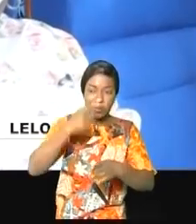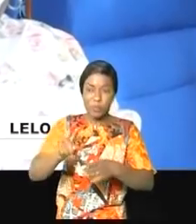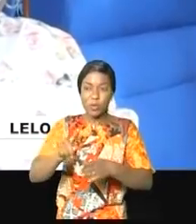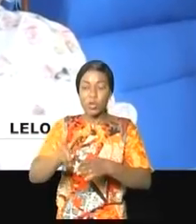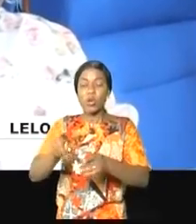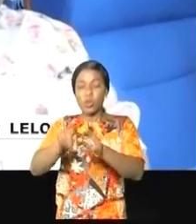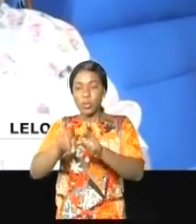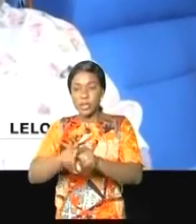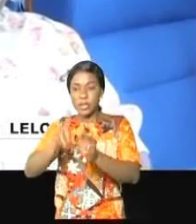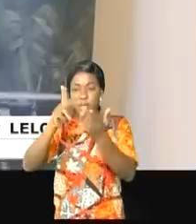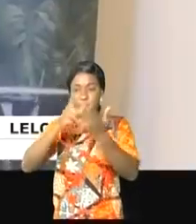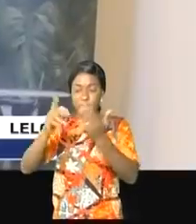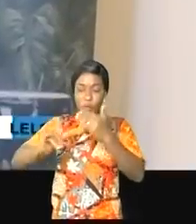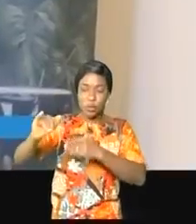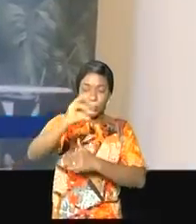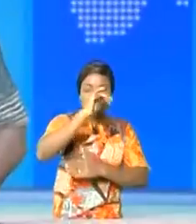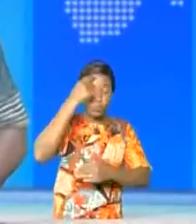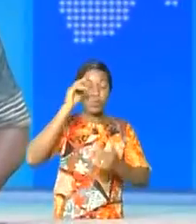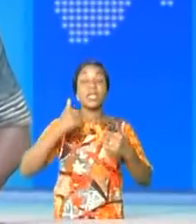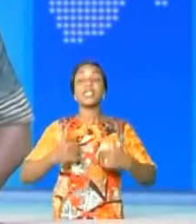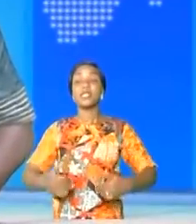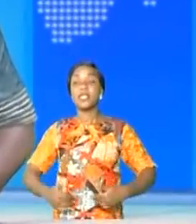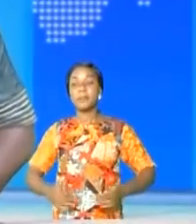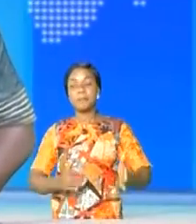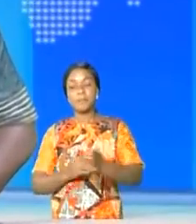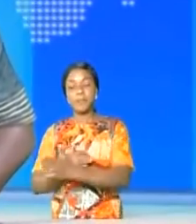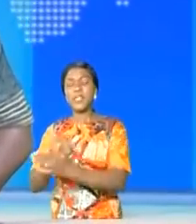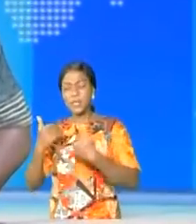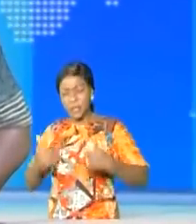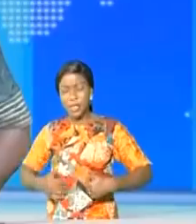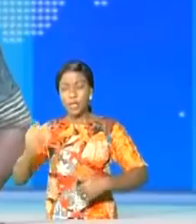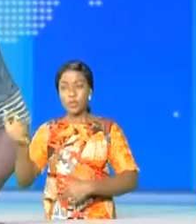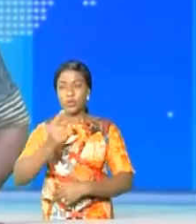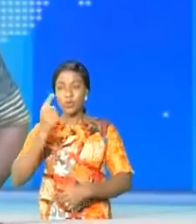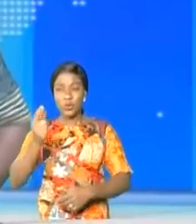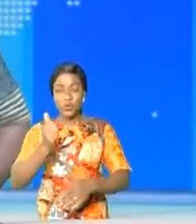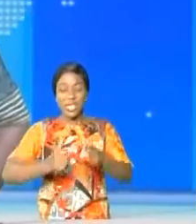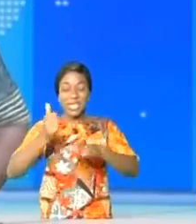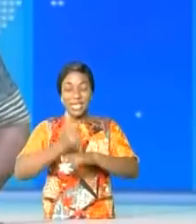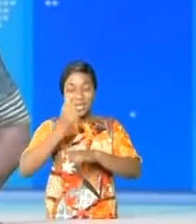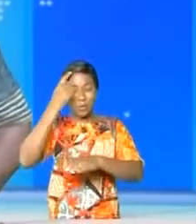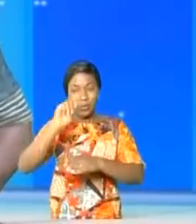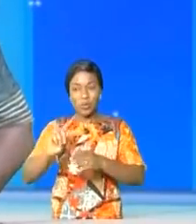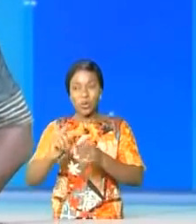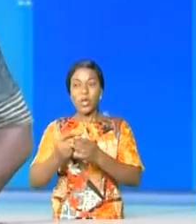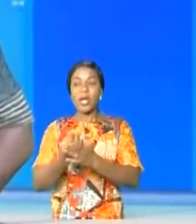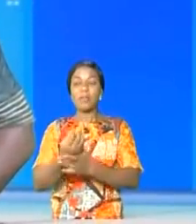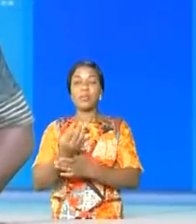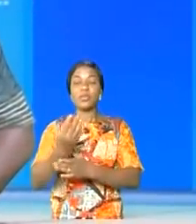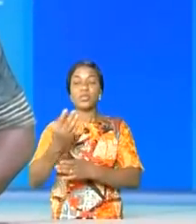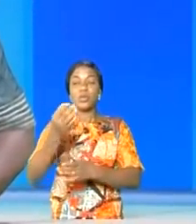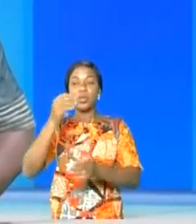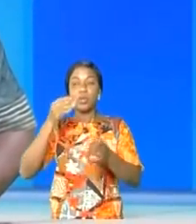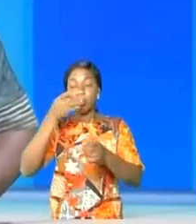ces programmes drones pour la santé. Santé toujours, les travaux de l'atelier sur la production de l'information Covid